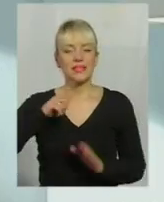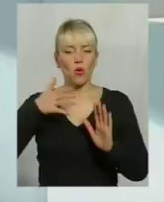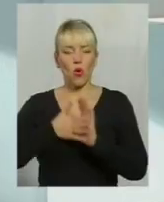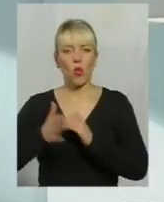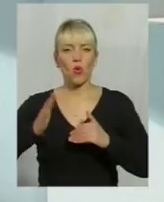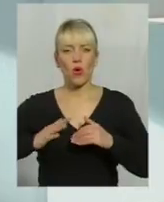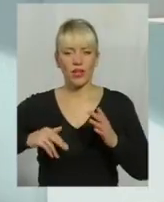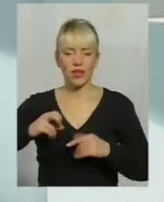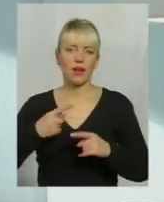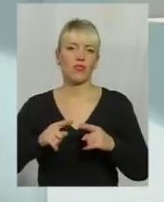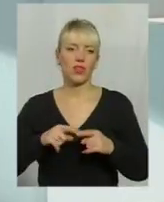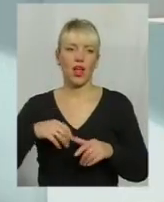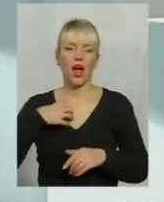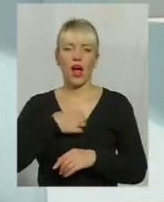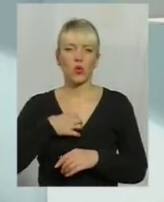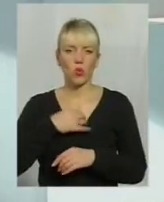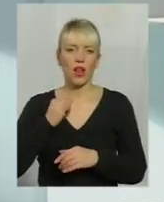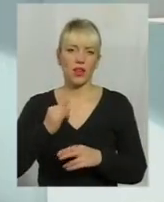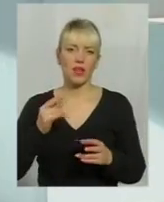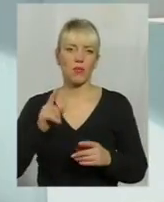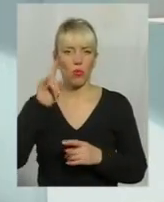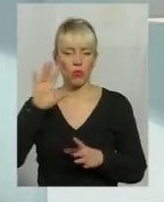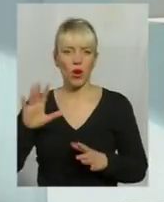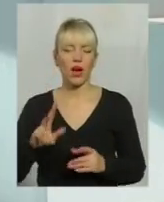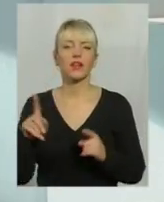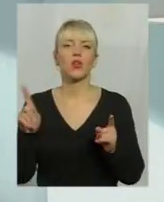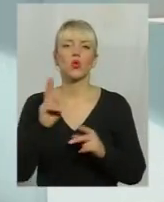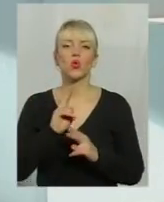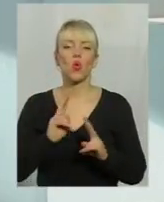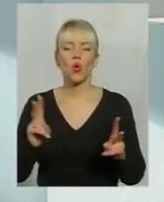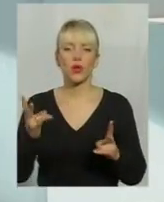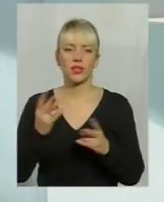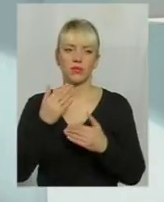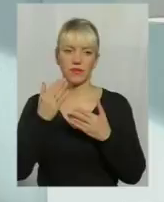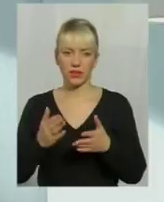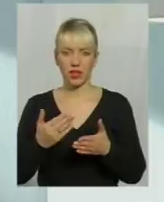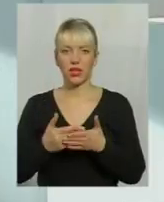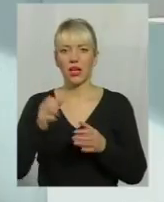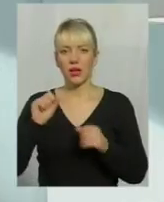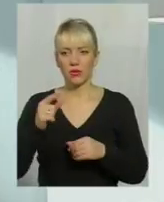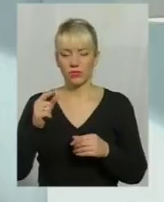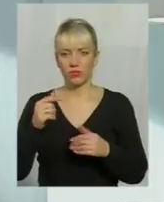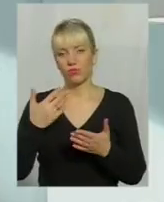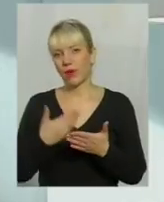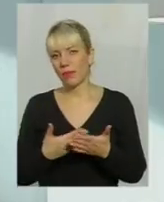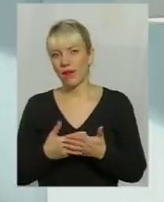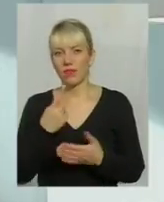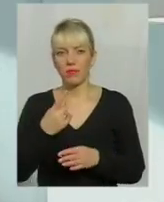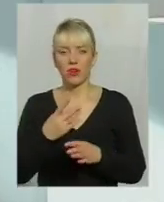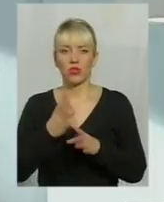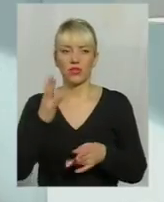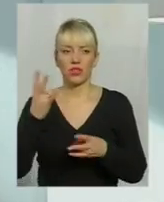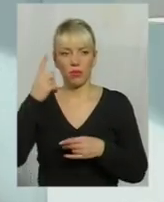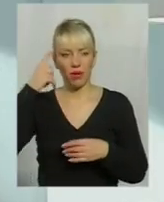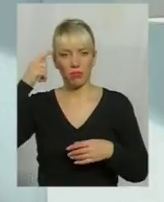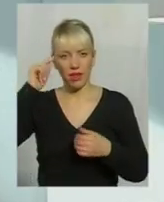актуальною і популярною. До кого треба звертатись і коли? Ну, напевно, що в першу чергу варто пам'ятати